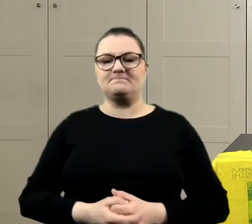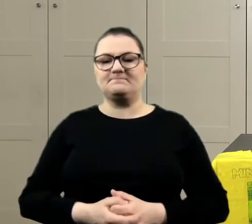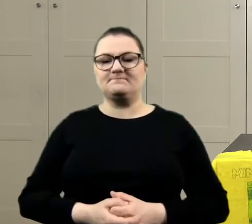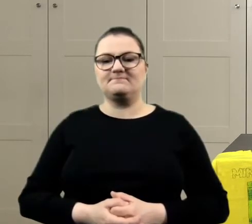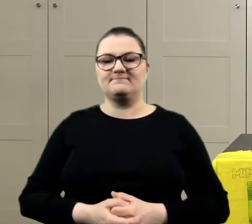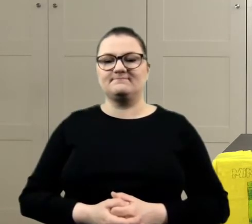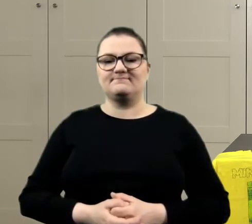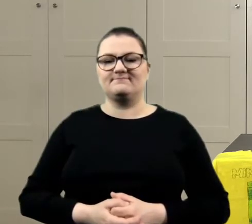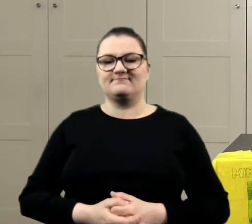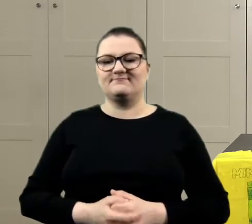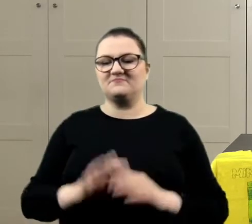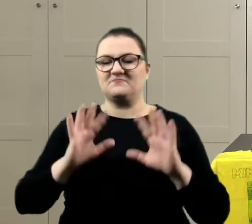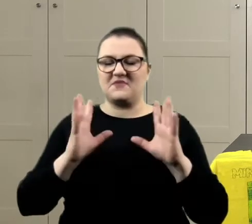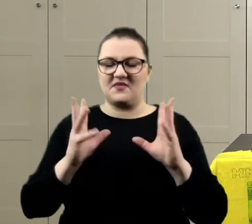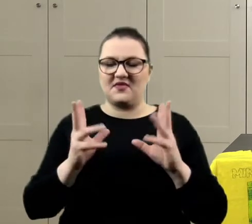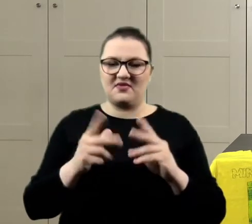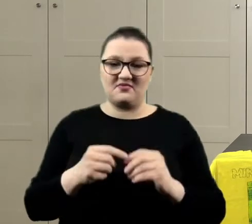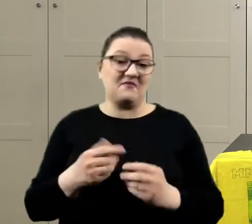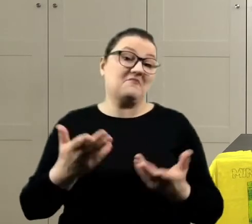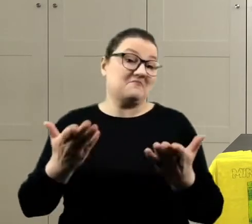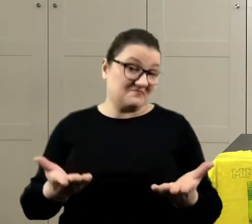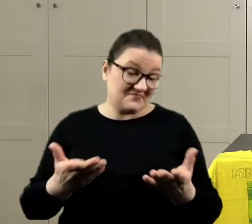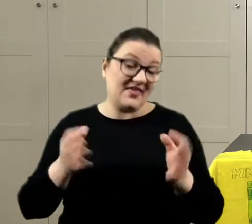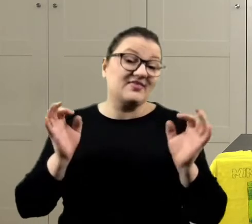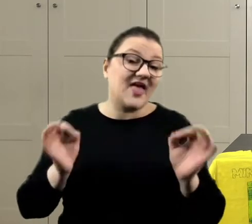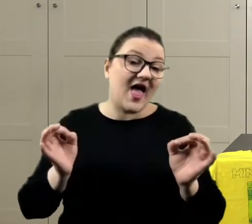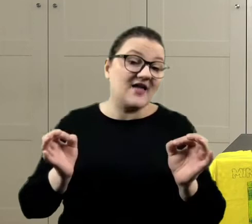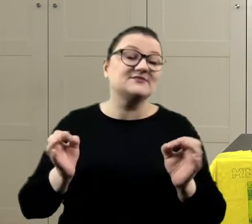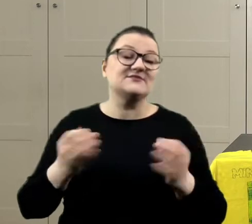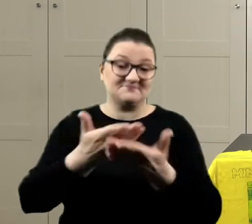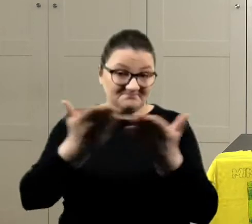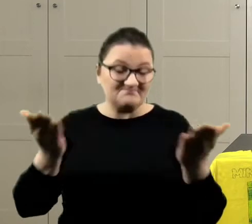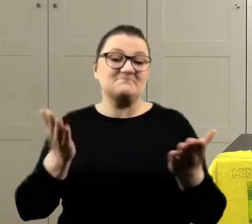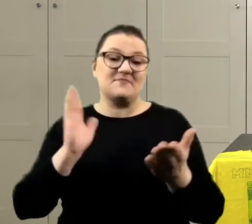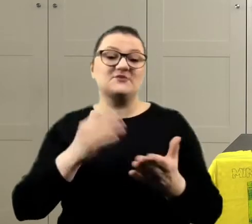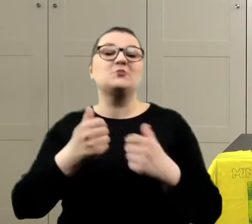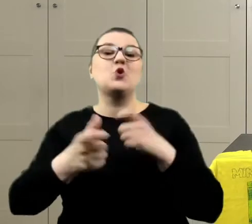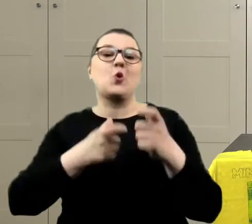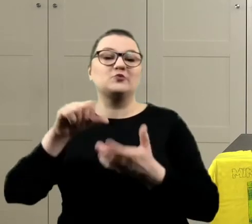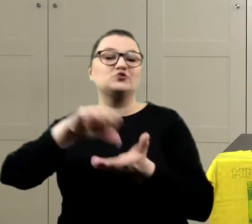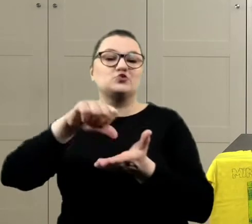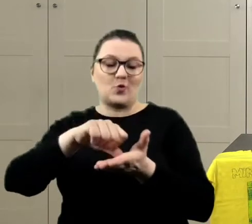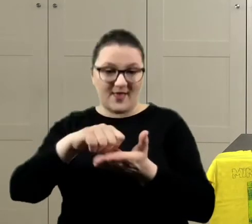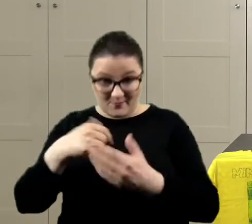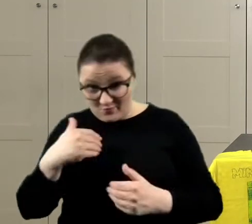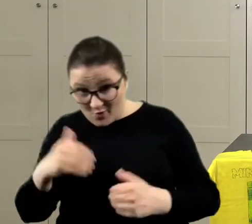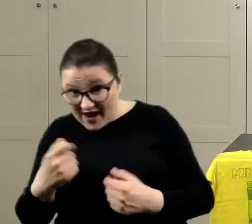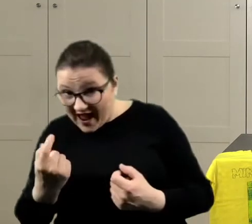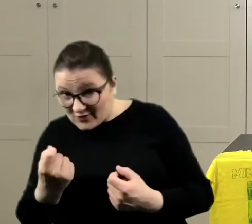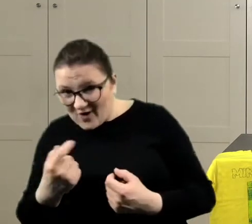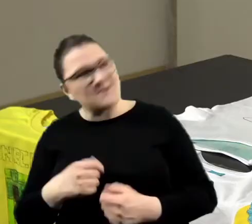Pięknie. No i słuchajcie, teraz będziemy robić środek. Mogę ja trochę zrobić? Nie.